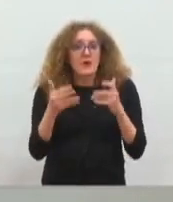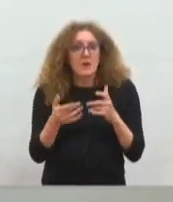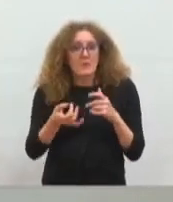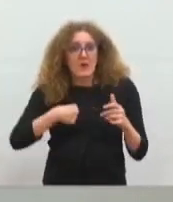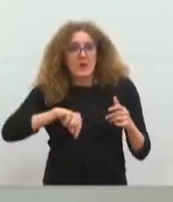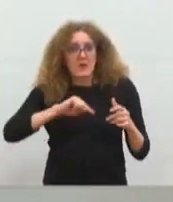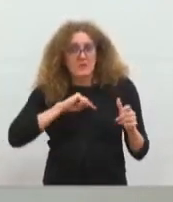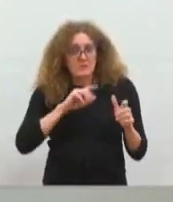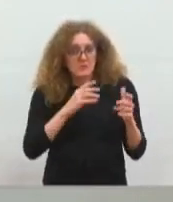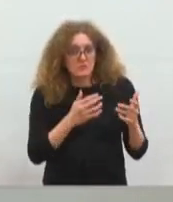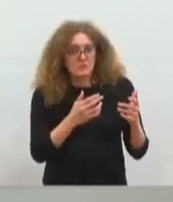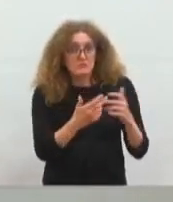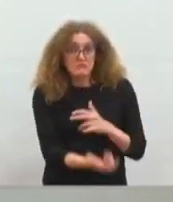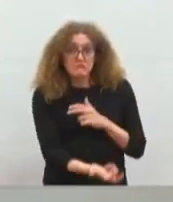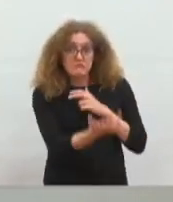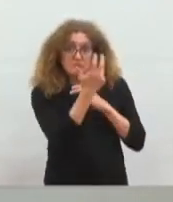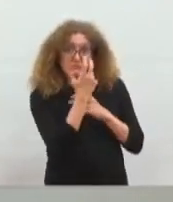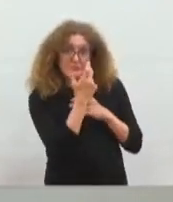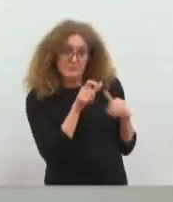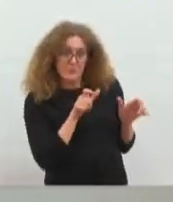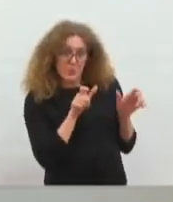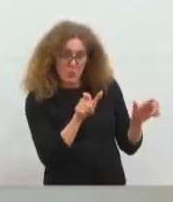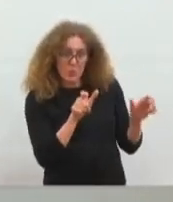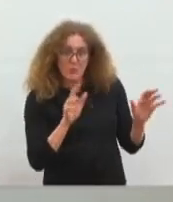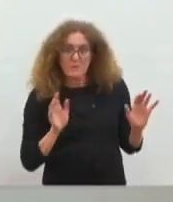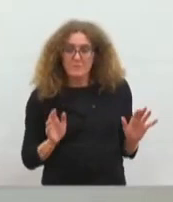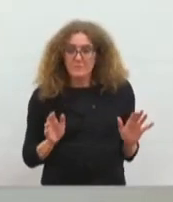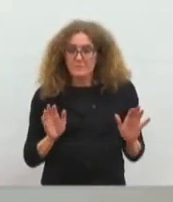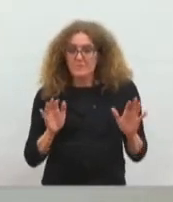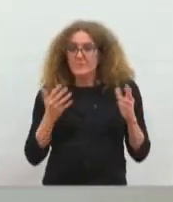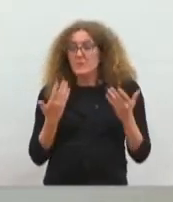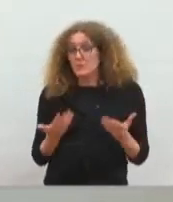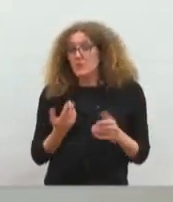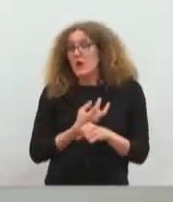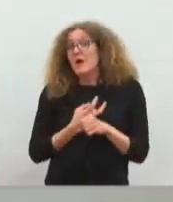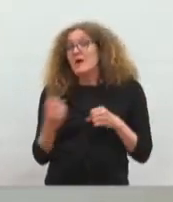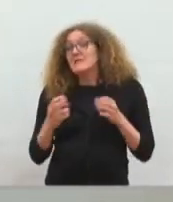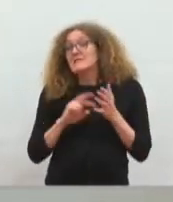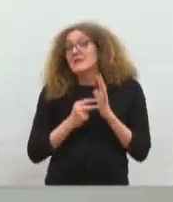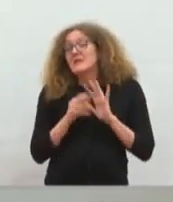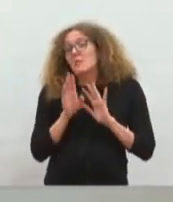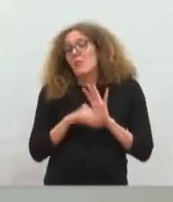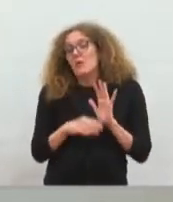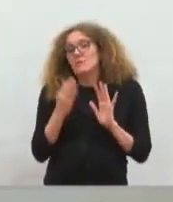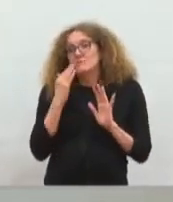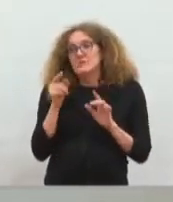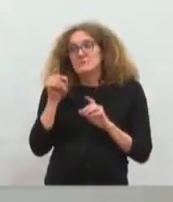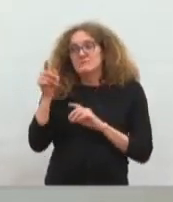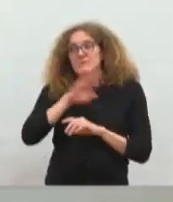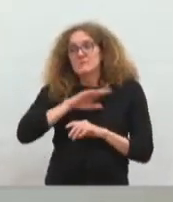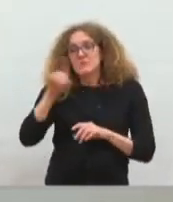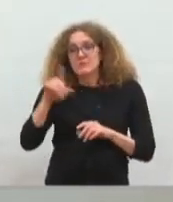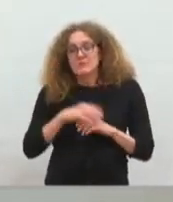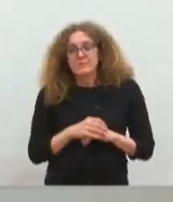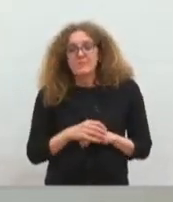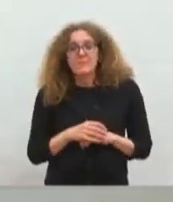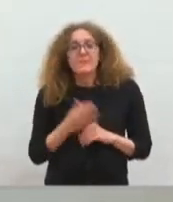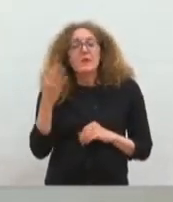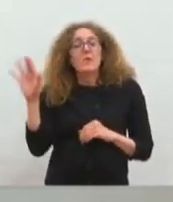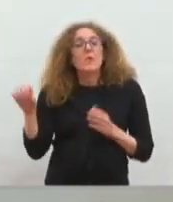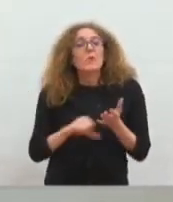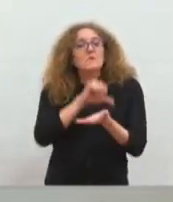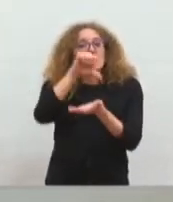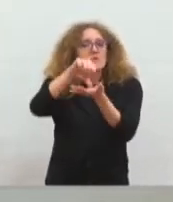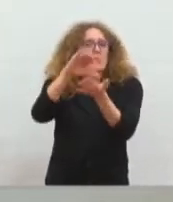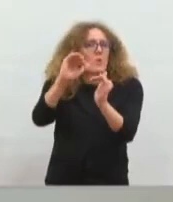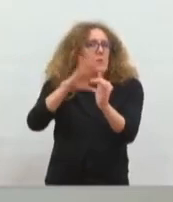sous notre contrôle, bien sûr. Et ainsi, nous amortissons ce risque technique. Mais il existe pour les autres stations et on aura l'occasion d